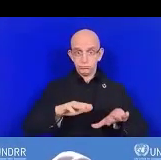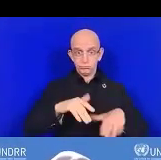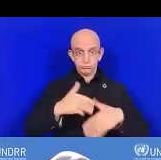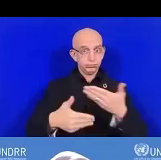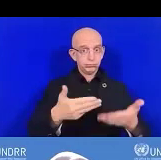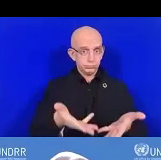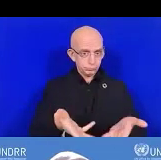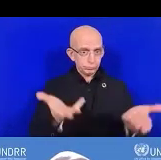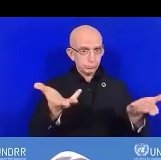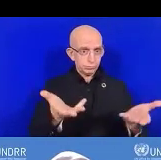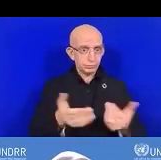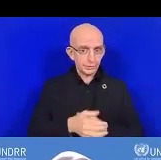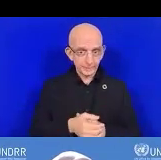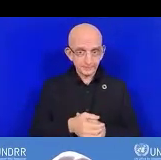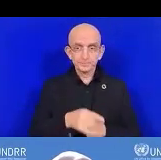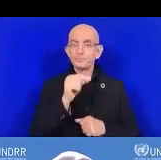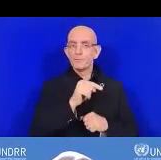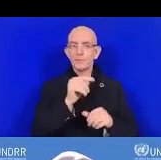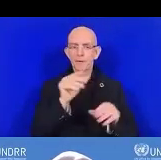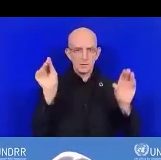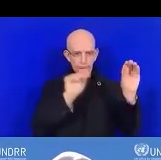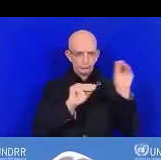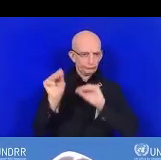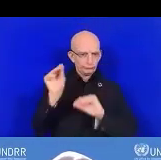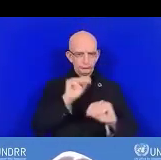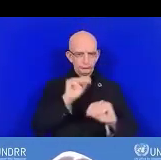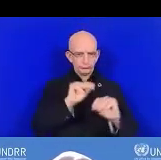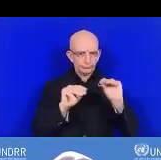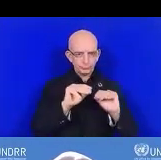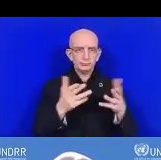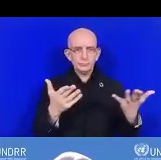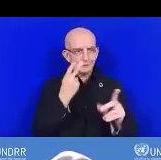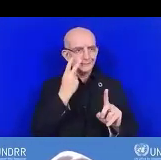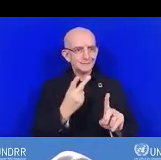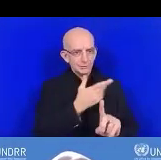Ça s'est capitalisé sur le…